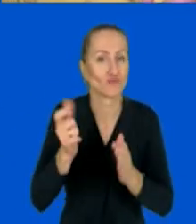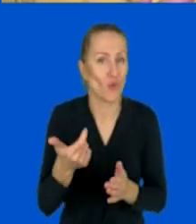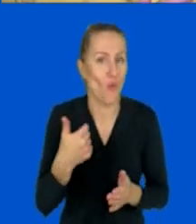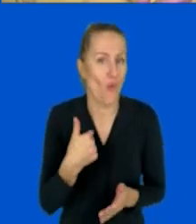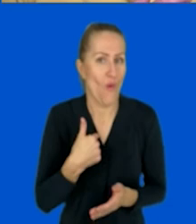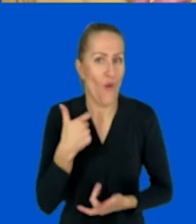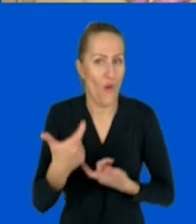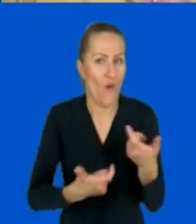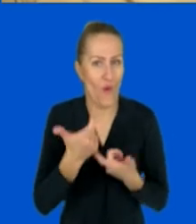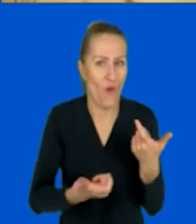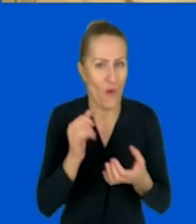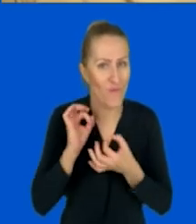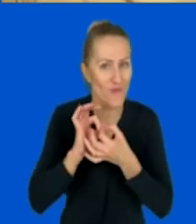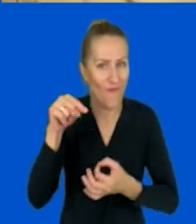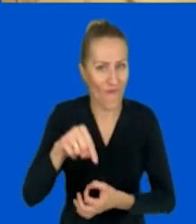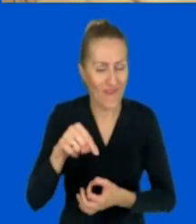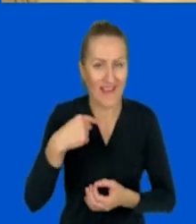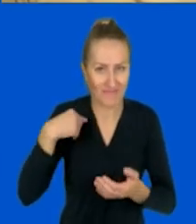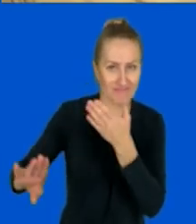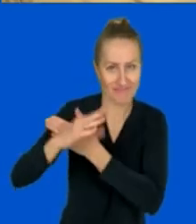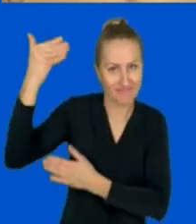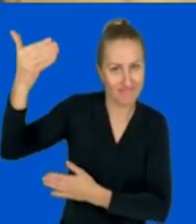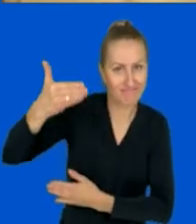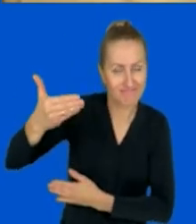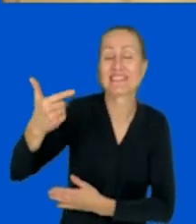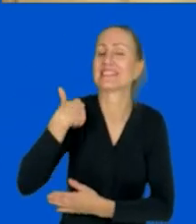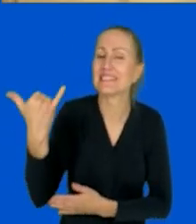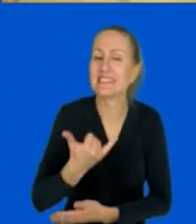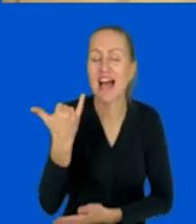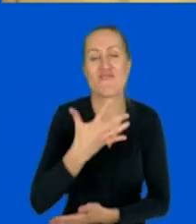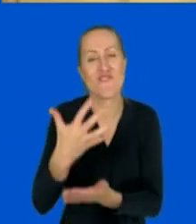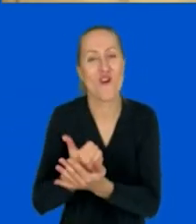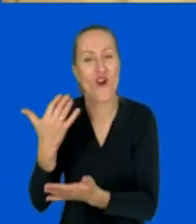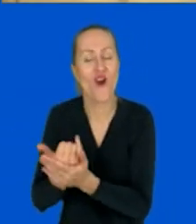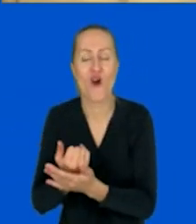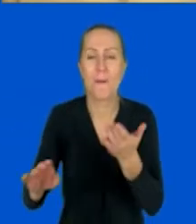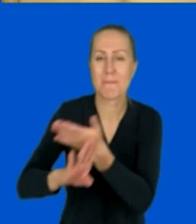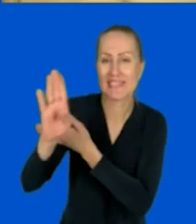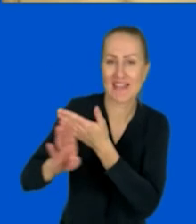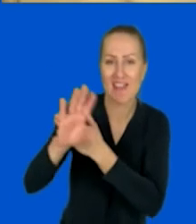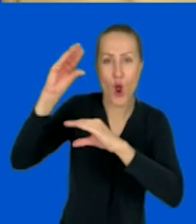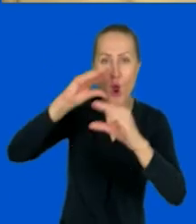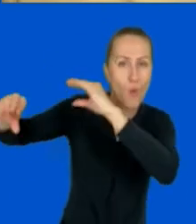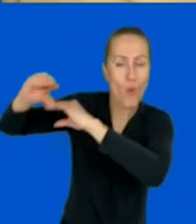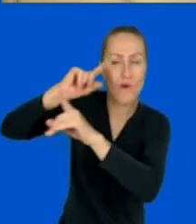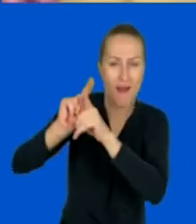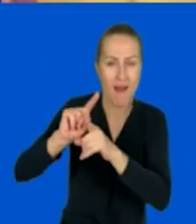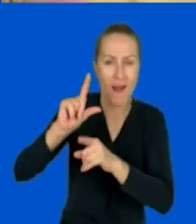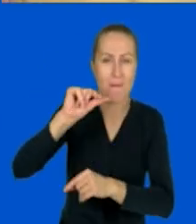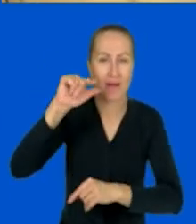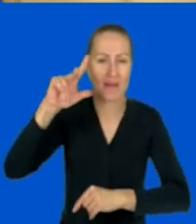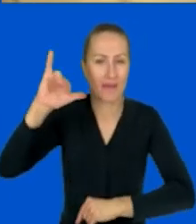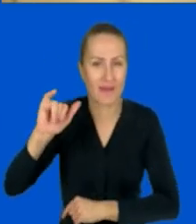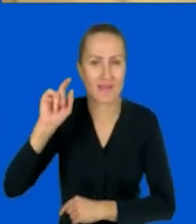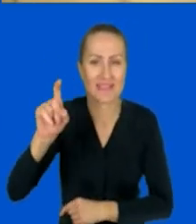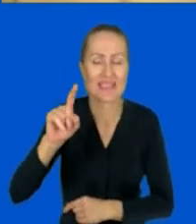mam szansę prowadzić jako prelegent, korzystam z prezentacji w chmurze i ze slajdów w Biki, ze